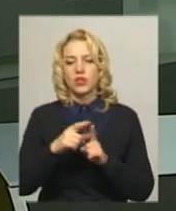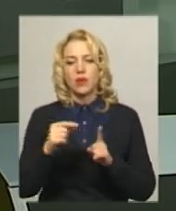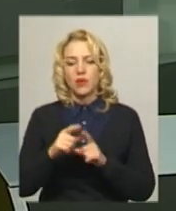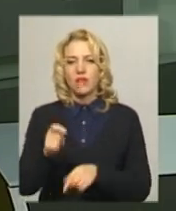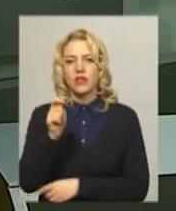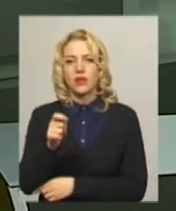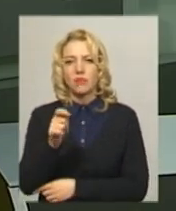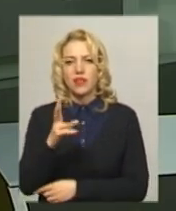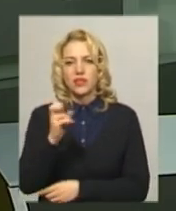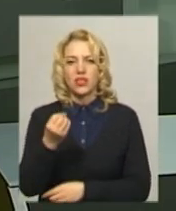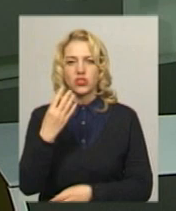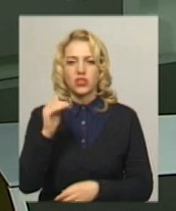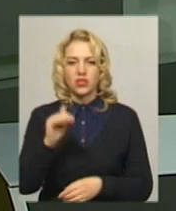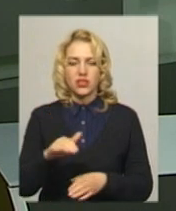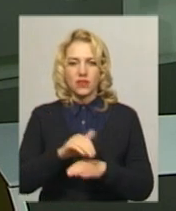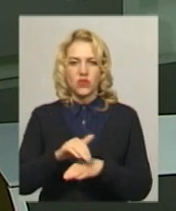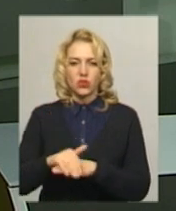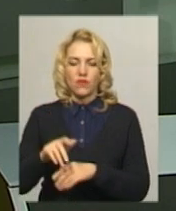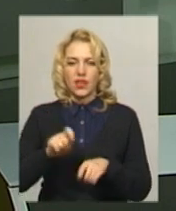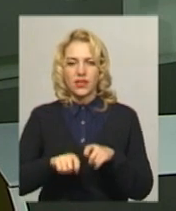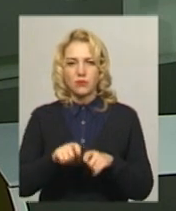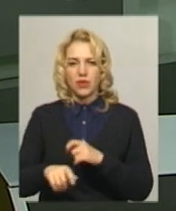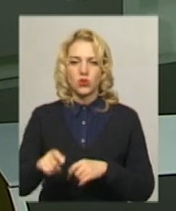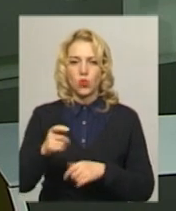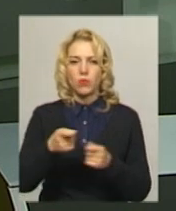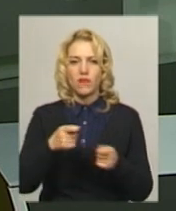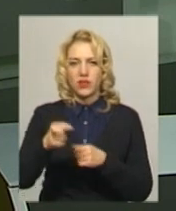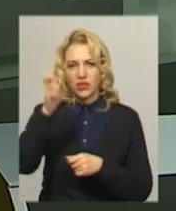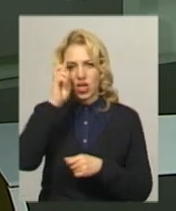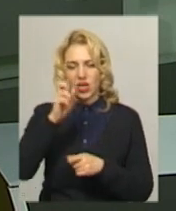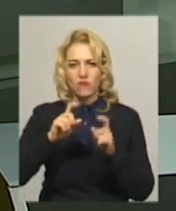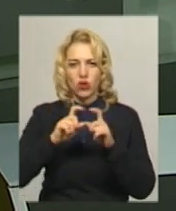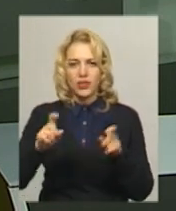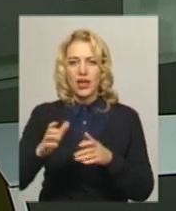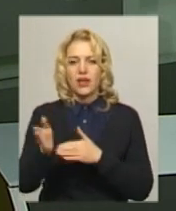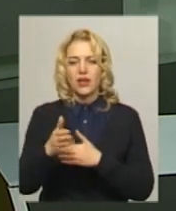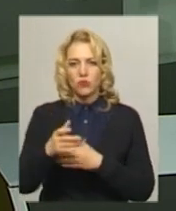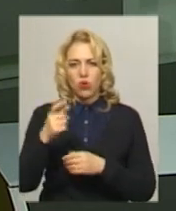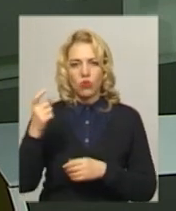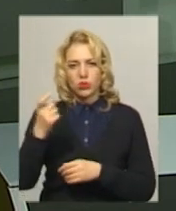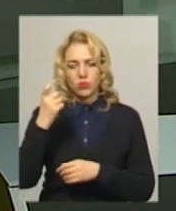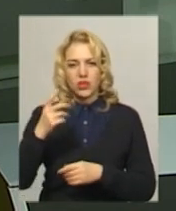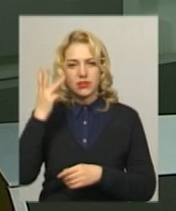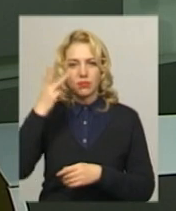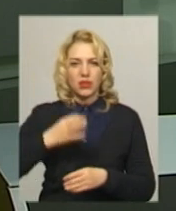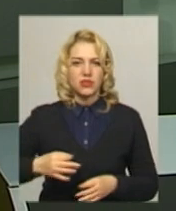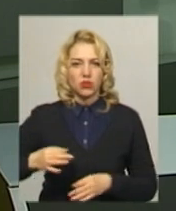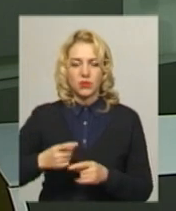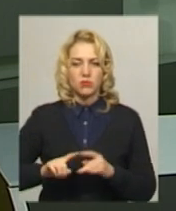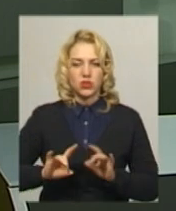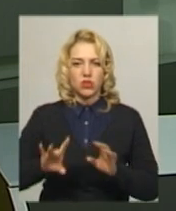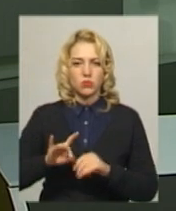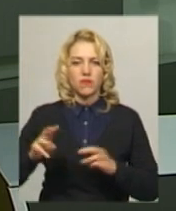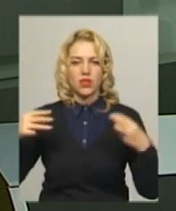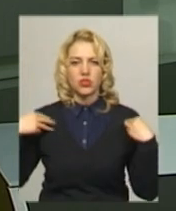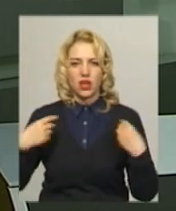рибальства на 14 тисяч зафіксували інспектори управління Державного агентства рибного господарства Хмельницькій області. Про це розповів